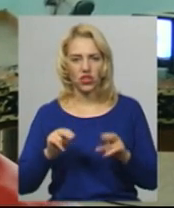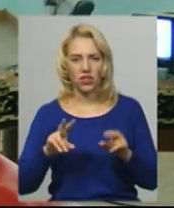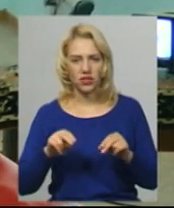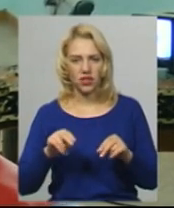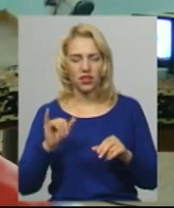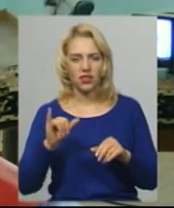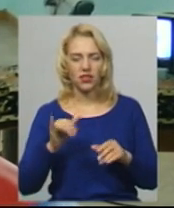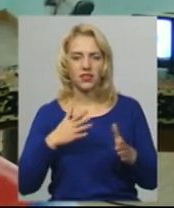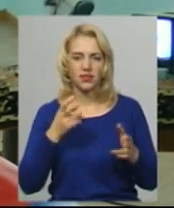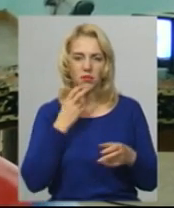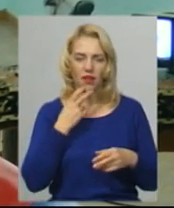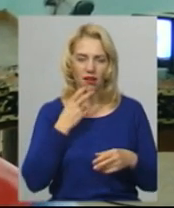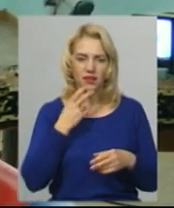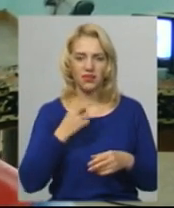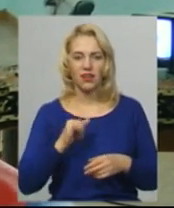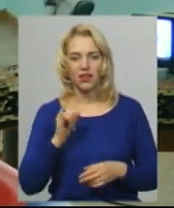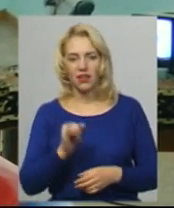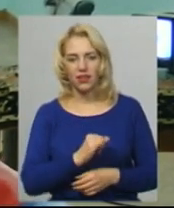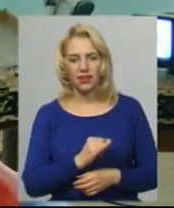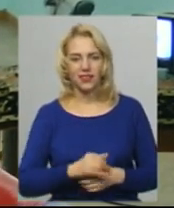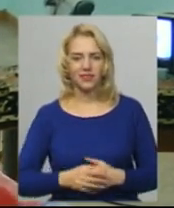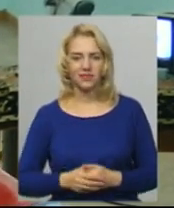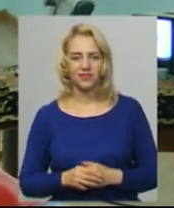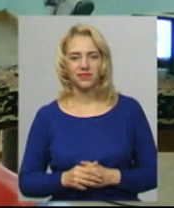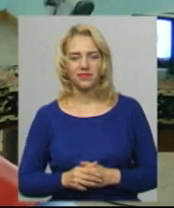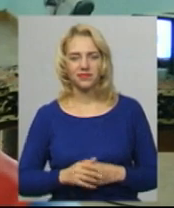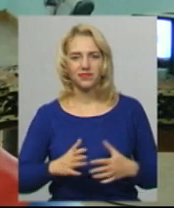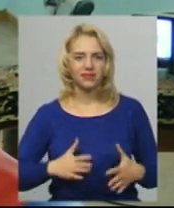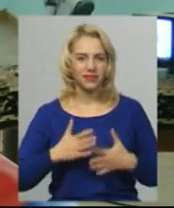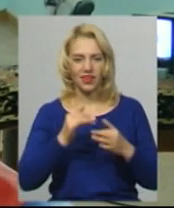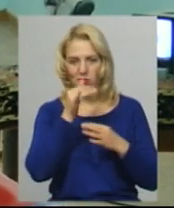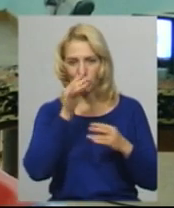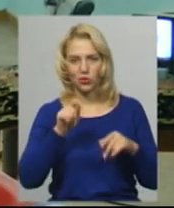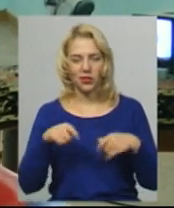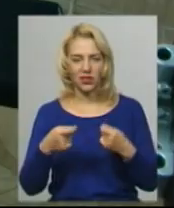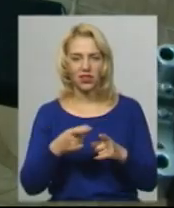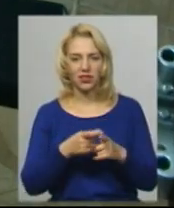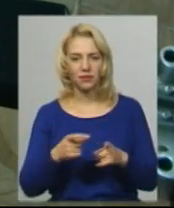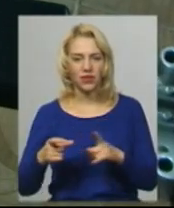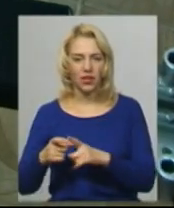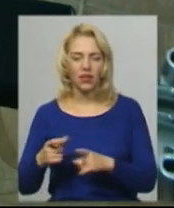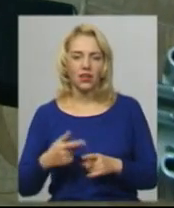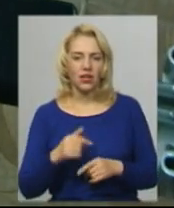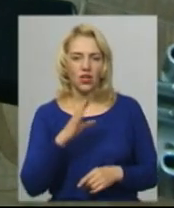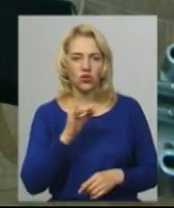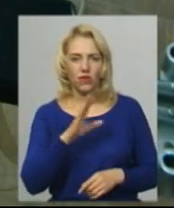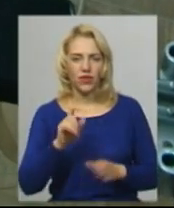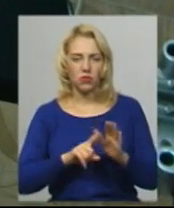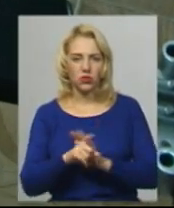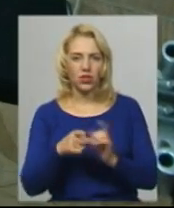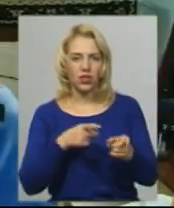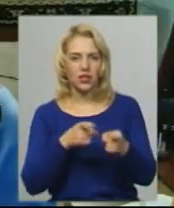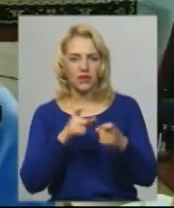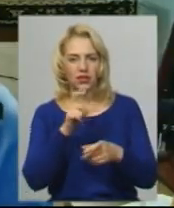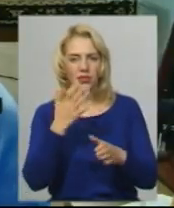сміялася, і не можу передати навіть зараз. Софія почала трляти через п'яти років, але прийшла на